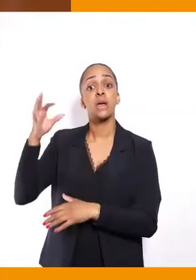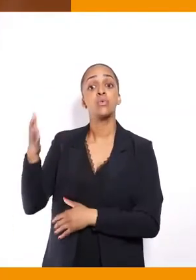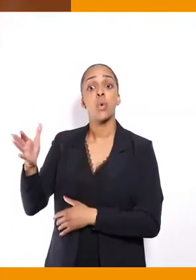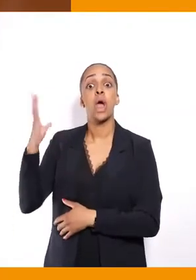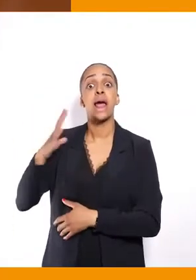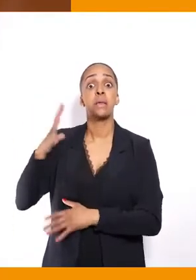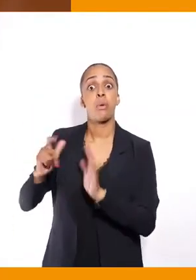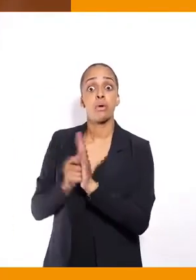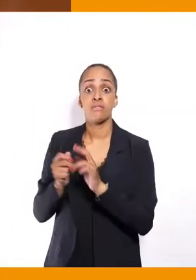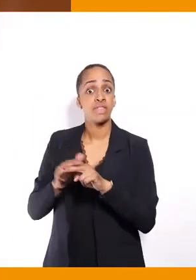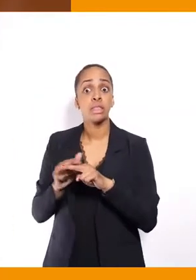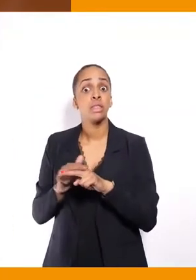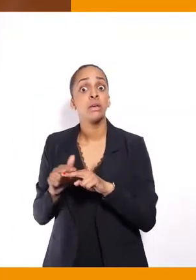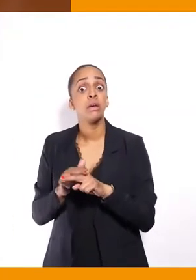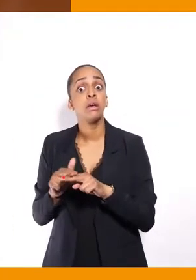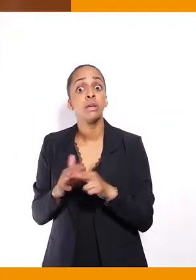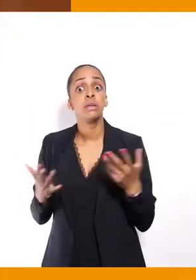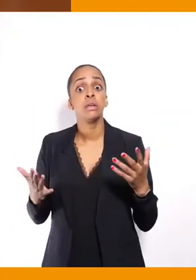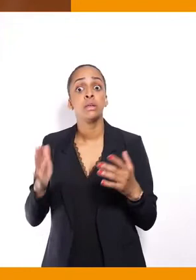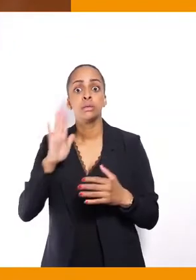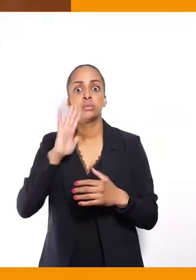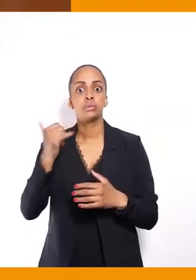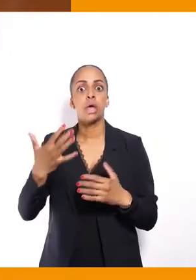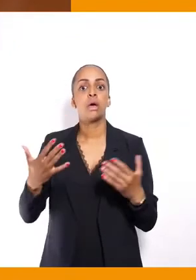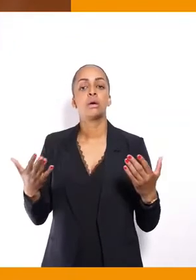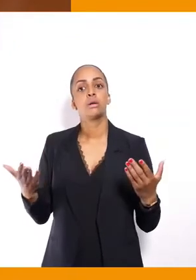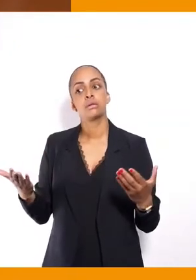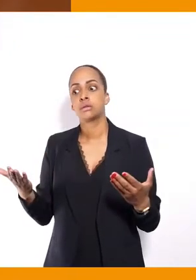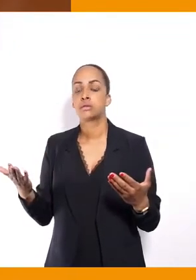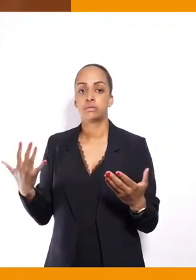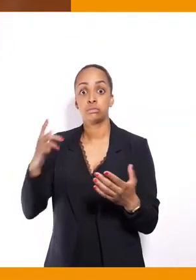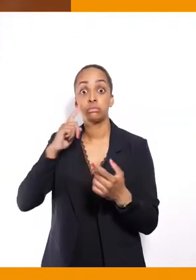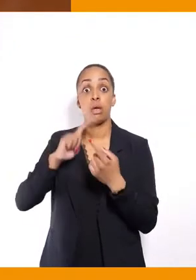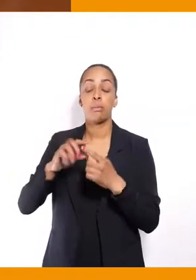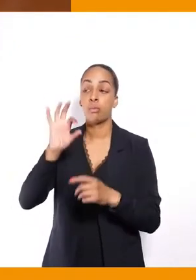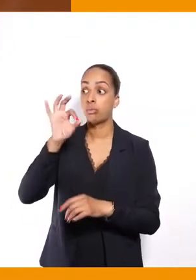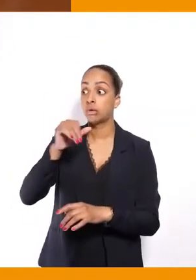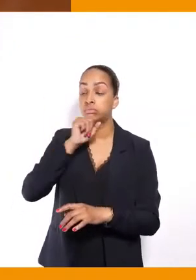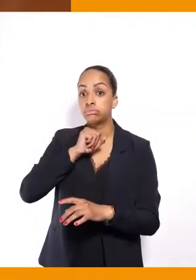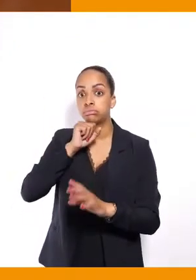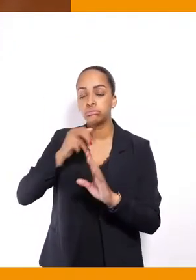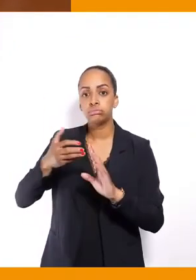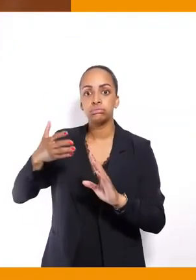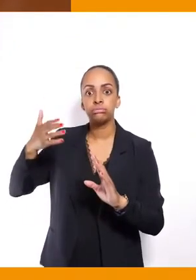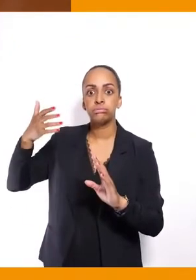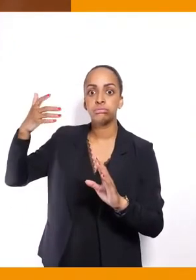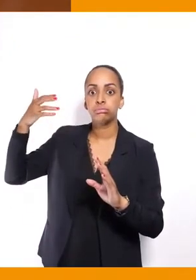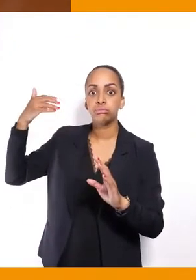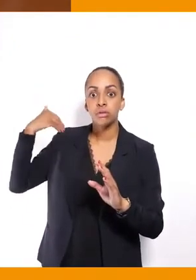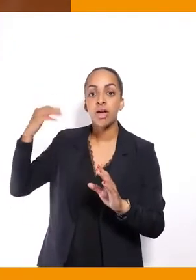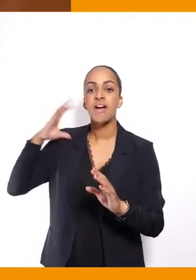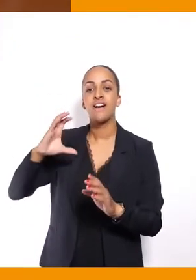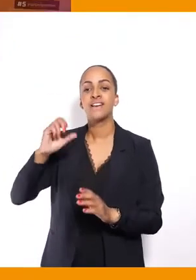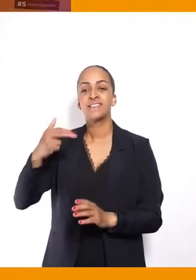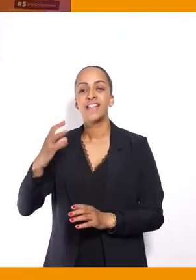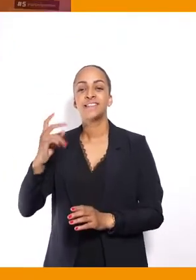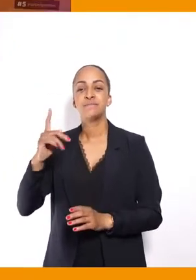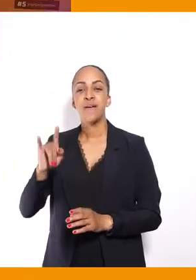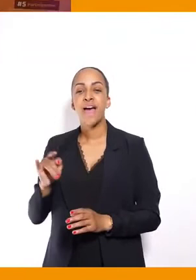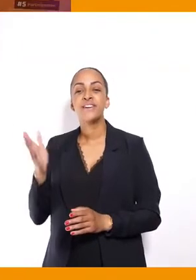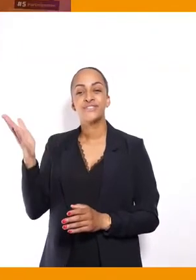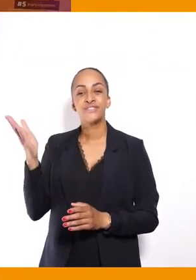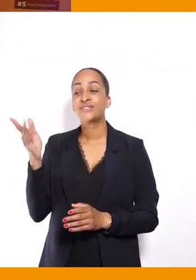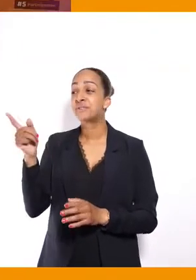'époque. Donc c'est effectivement un sujet ancien et qui est suivi par le CNCPH et par vous aussi